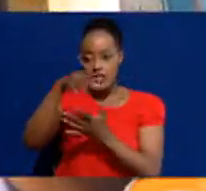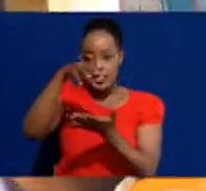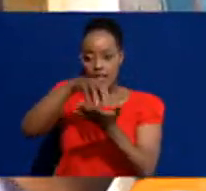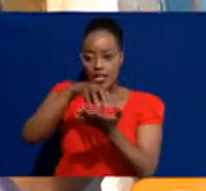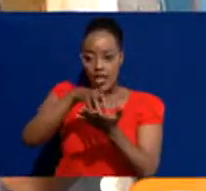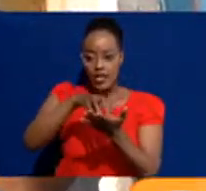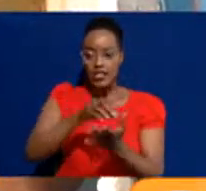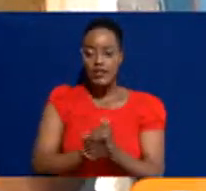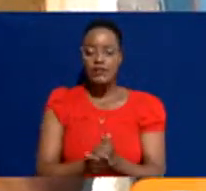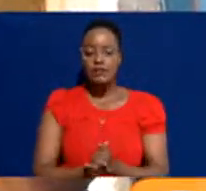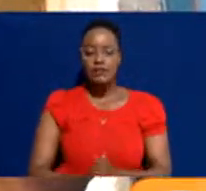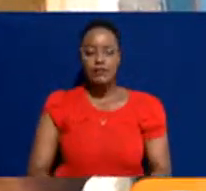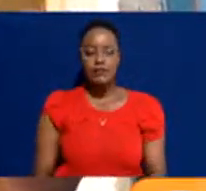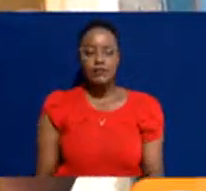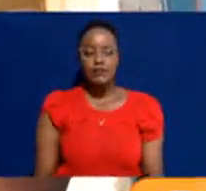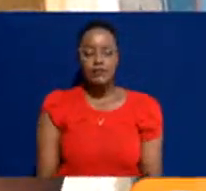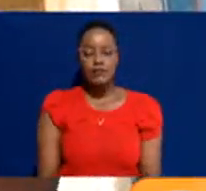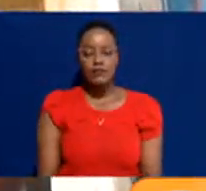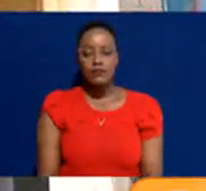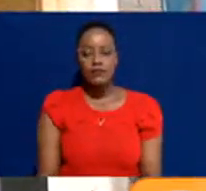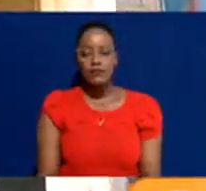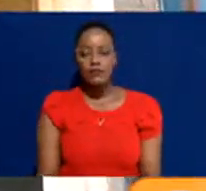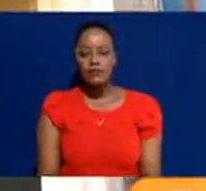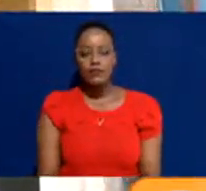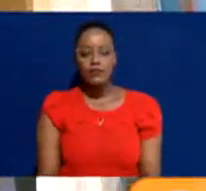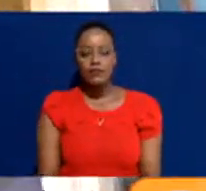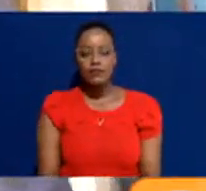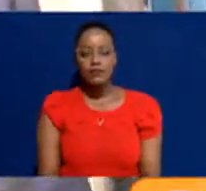Lola utieno, runinga ya citizen.